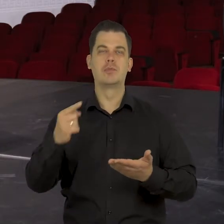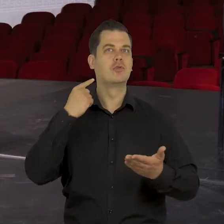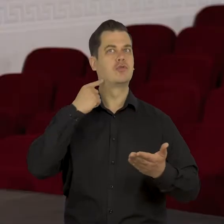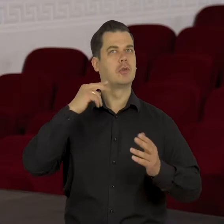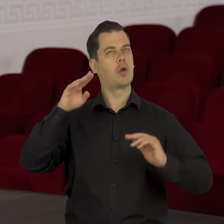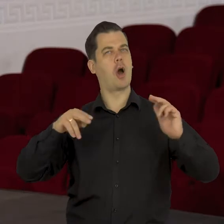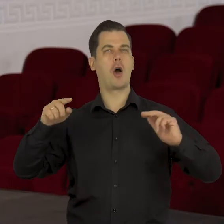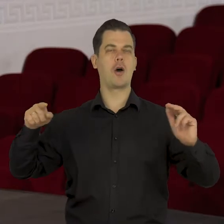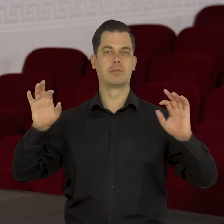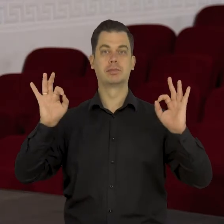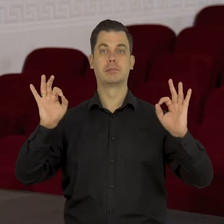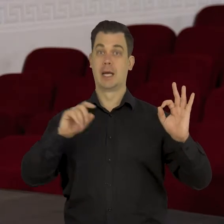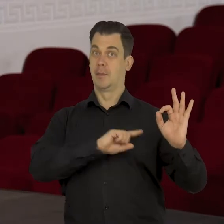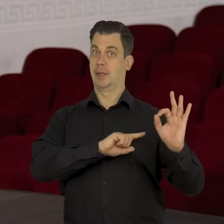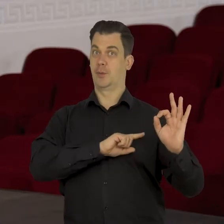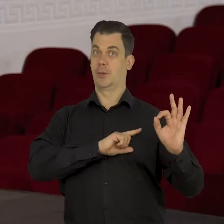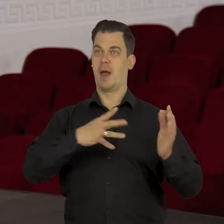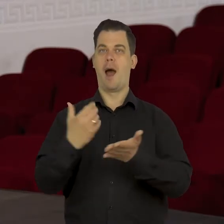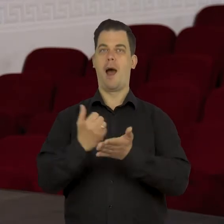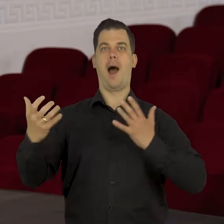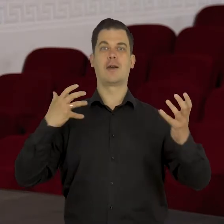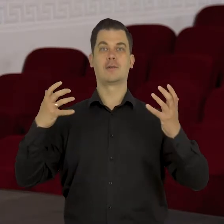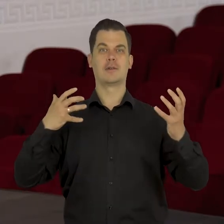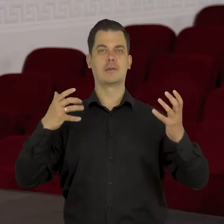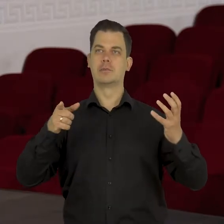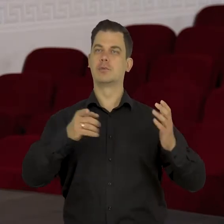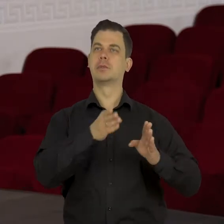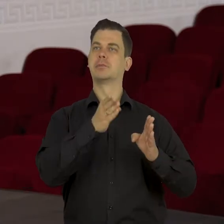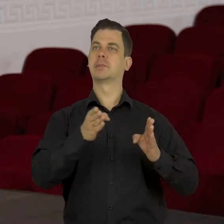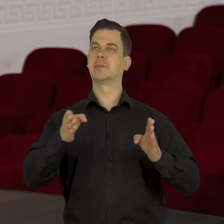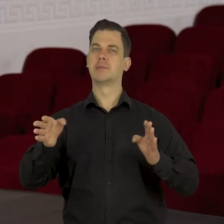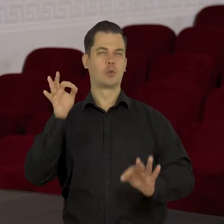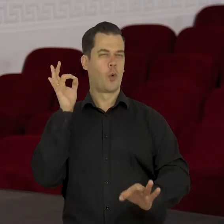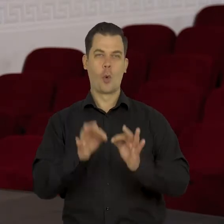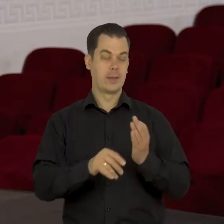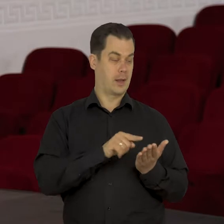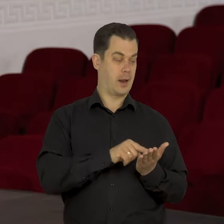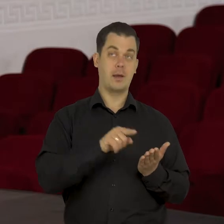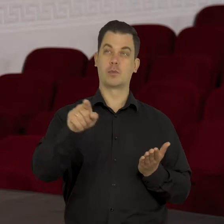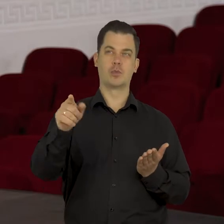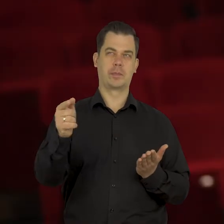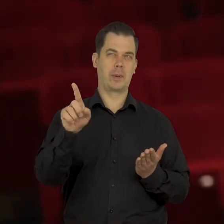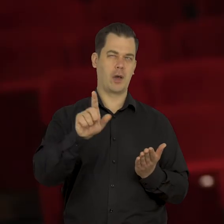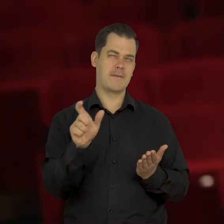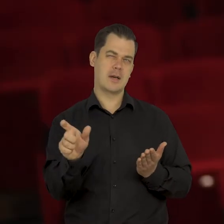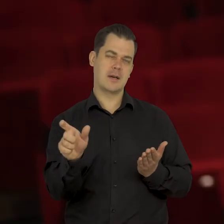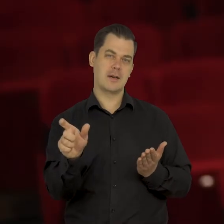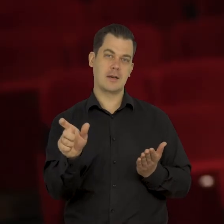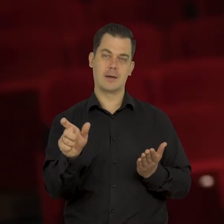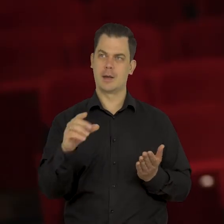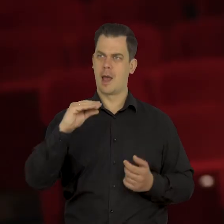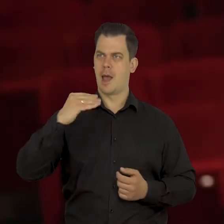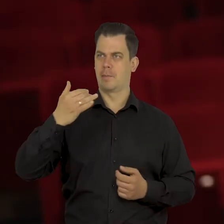brzmiał, no i żeby pilnować aktora, żeby mówił jeden do jednego to, co jest w tekście. Pani Emilia,